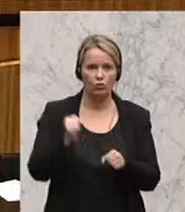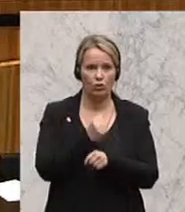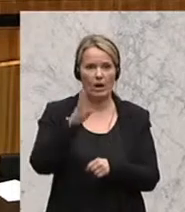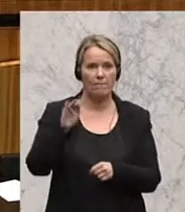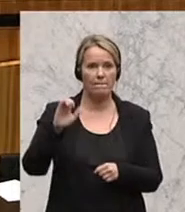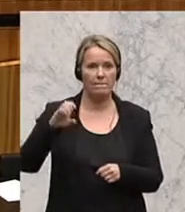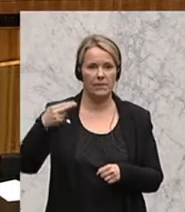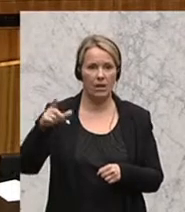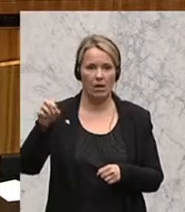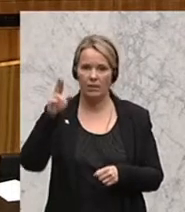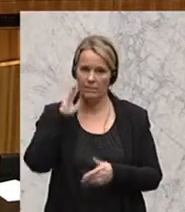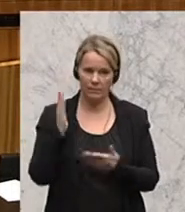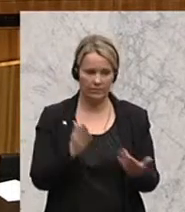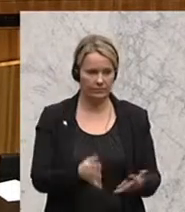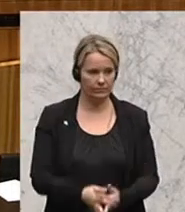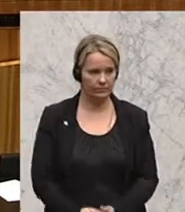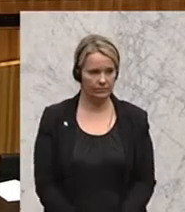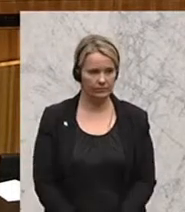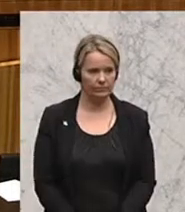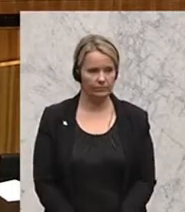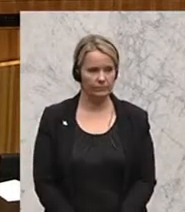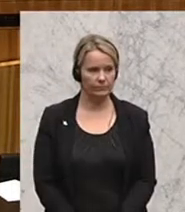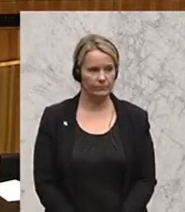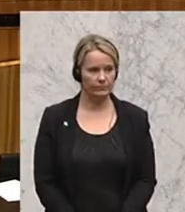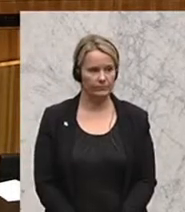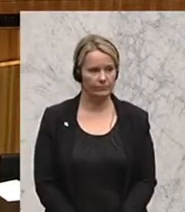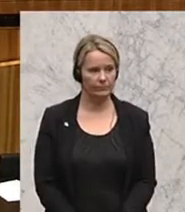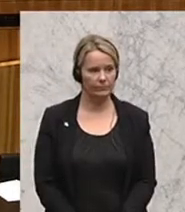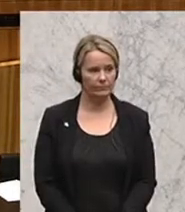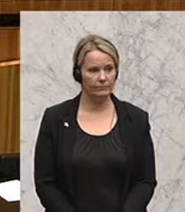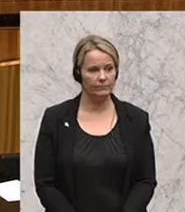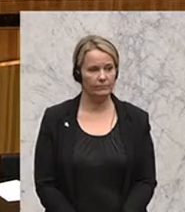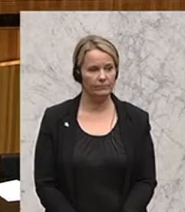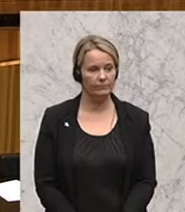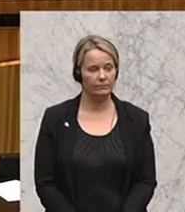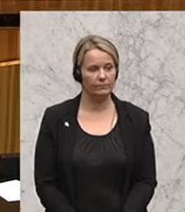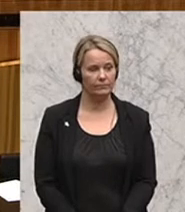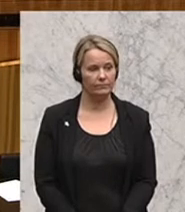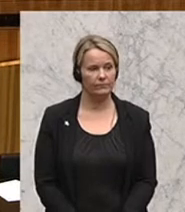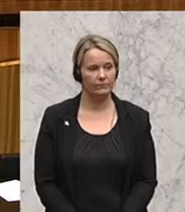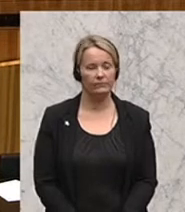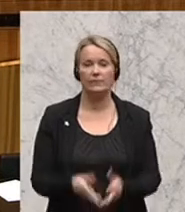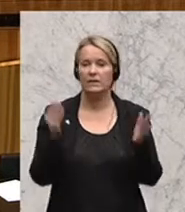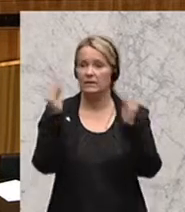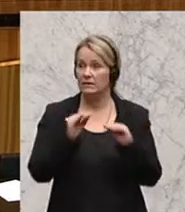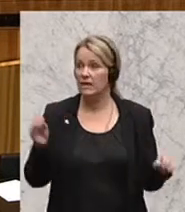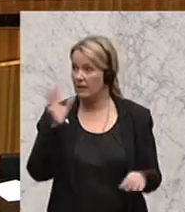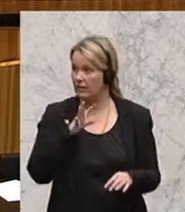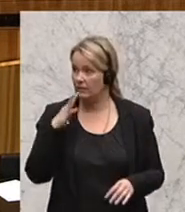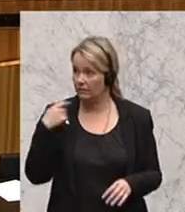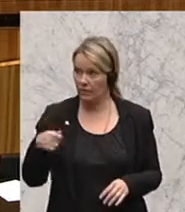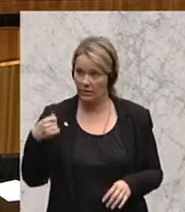Leopold Steinbichler vom Team Straunach ist nun an Bord. Sehr geehrte Frau